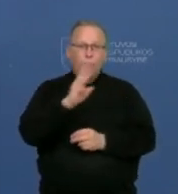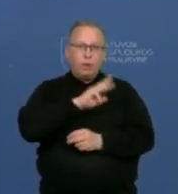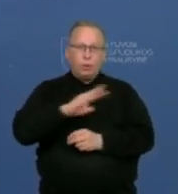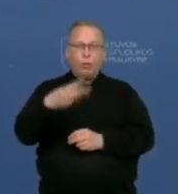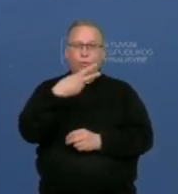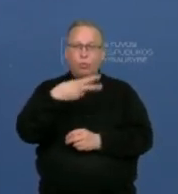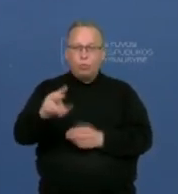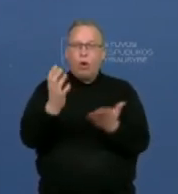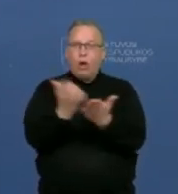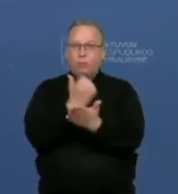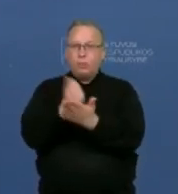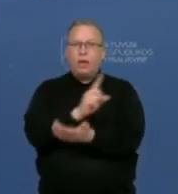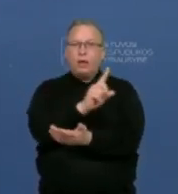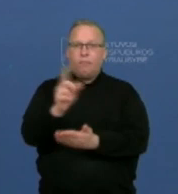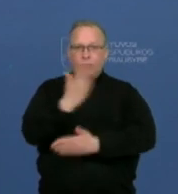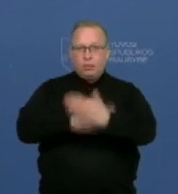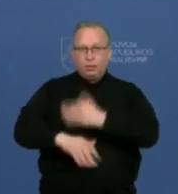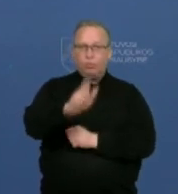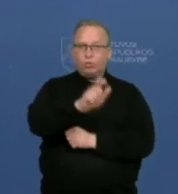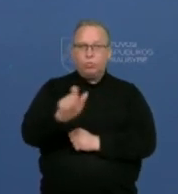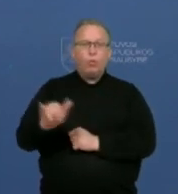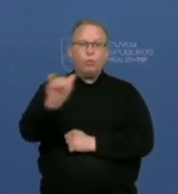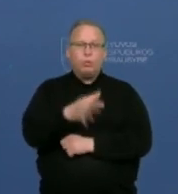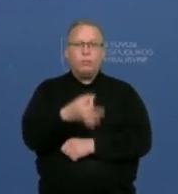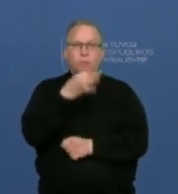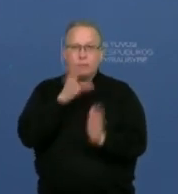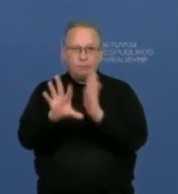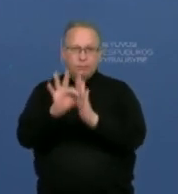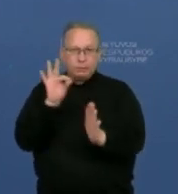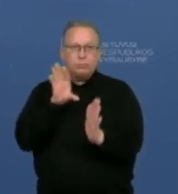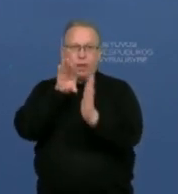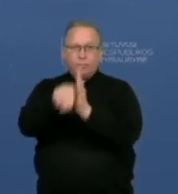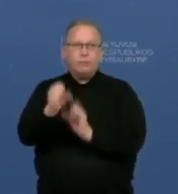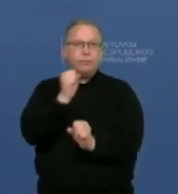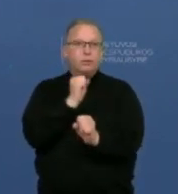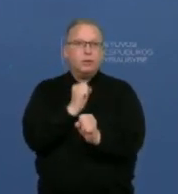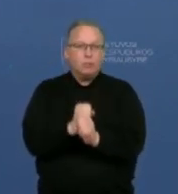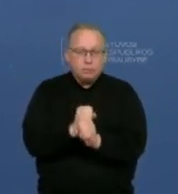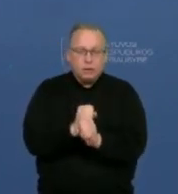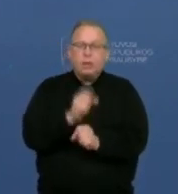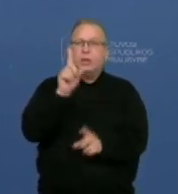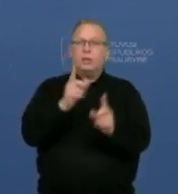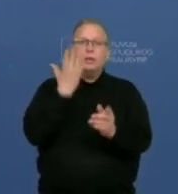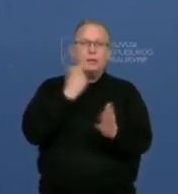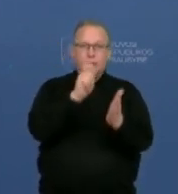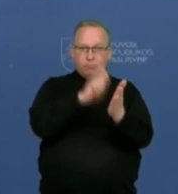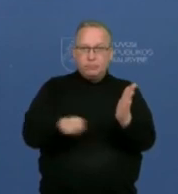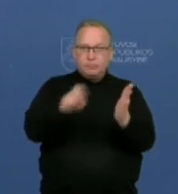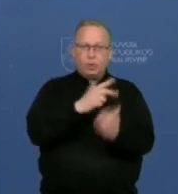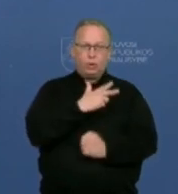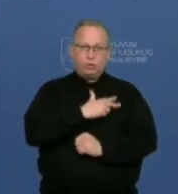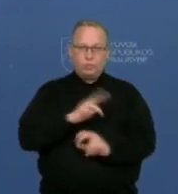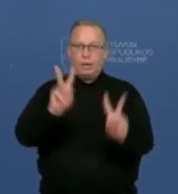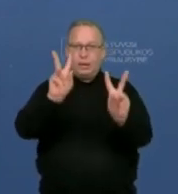pasiektų kiekvieną neįgalų žmogų, kur jis bepasirinktų dirbti ir nebesant socialinių įmonių statusui,